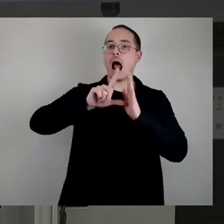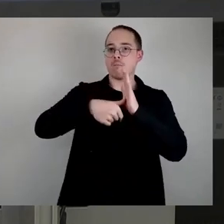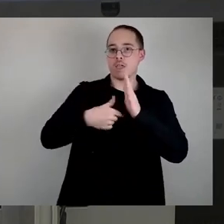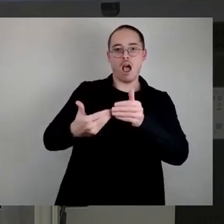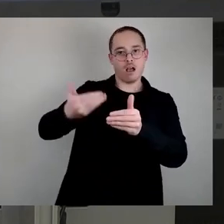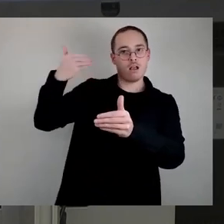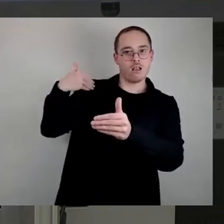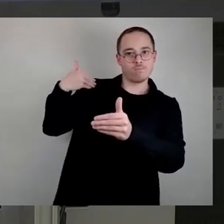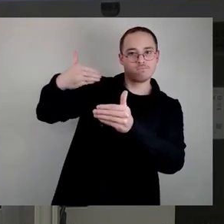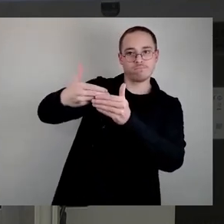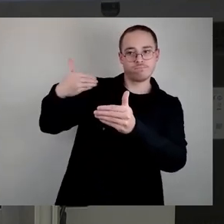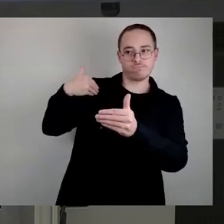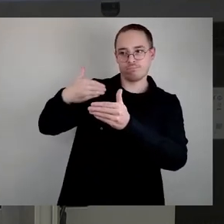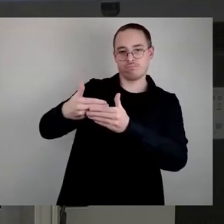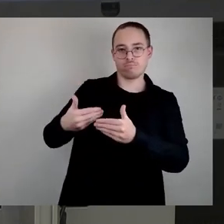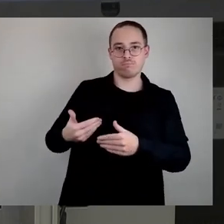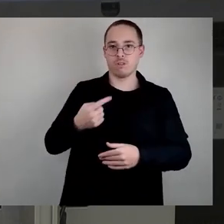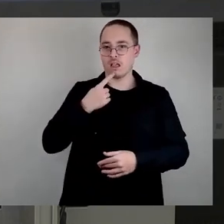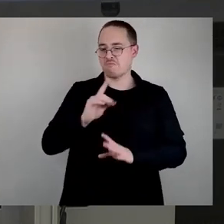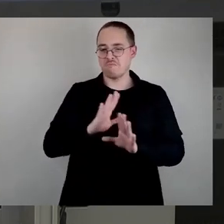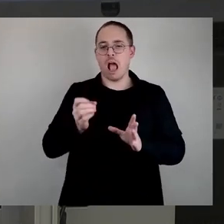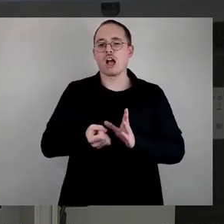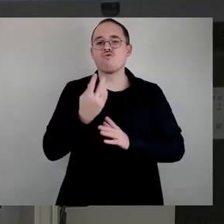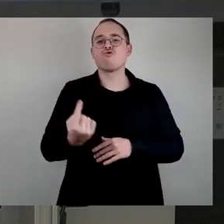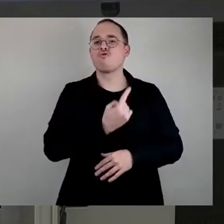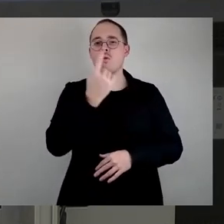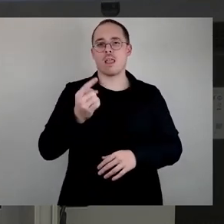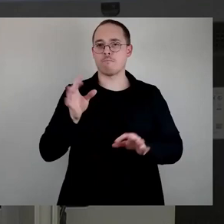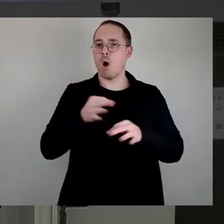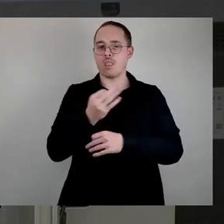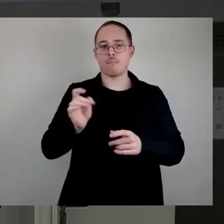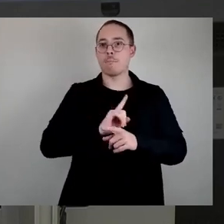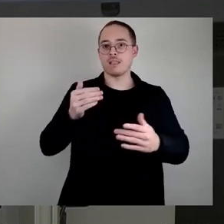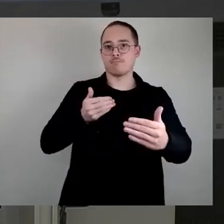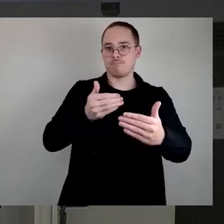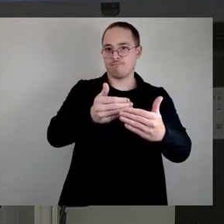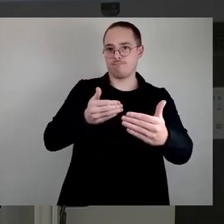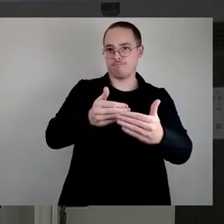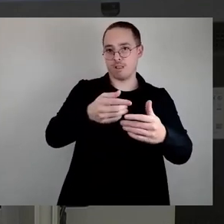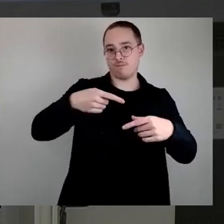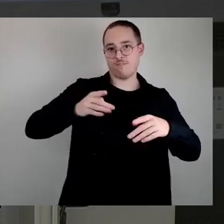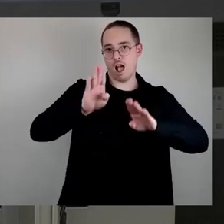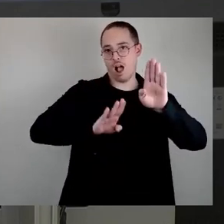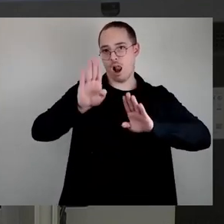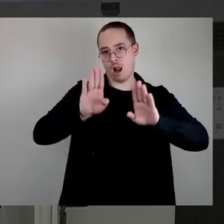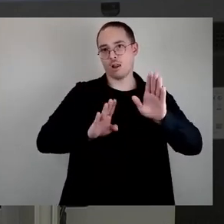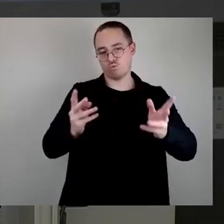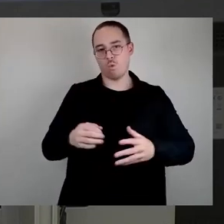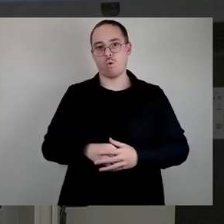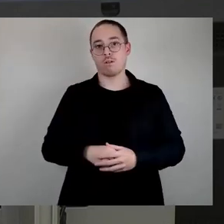auch, dass wir keinerlei aktuelle Stunden bis zur Wahl beantragen werden. Lassen Sie uns lieber gemeinsam die